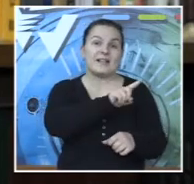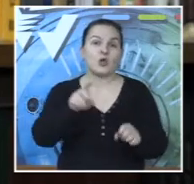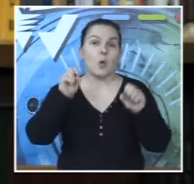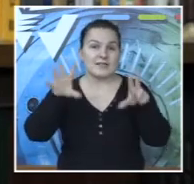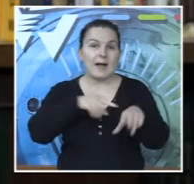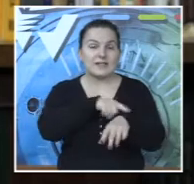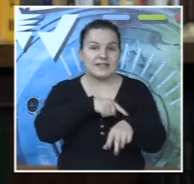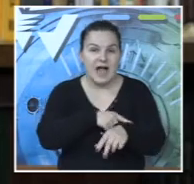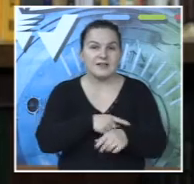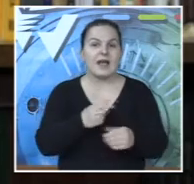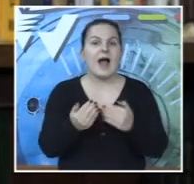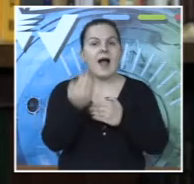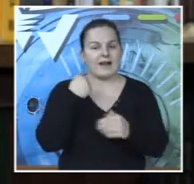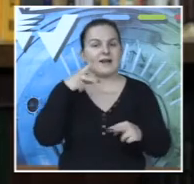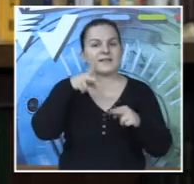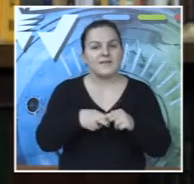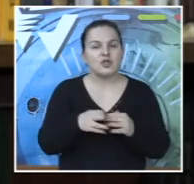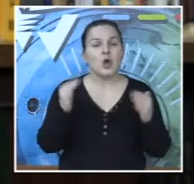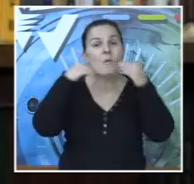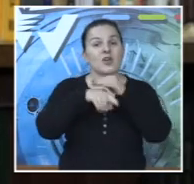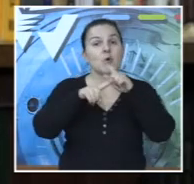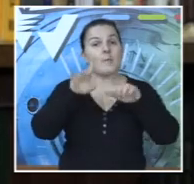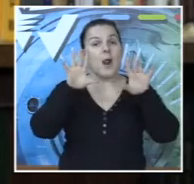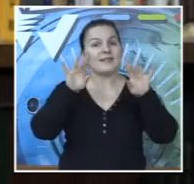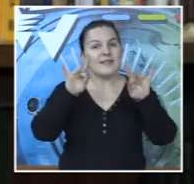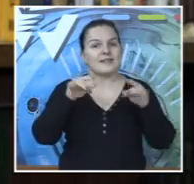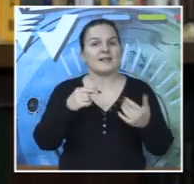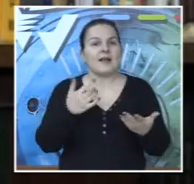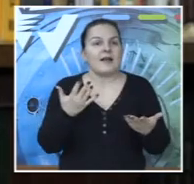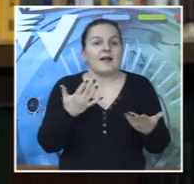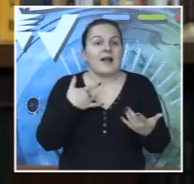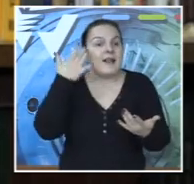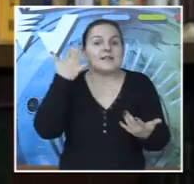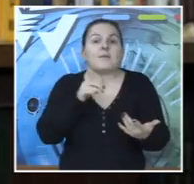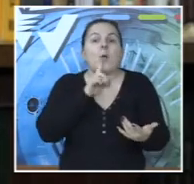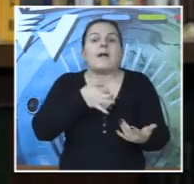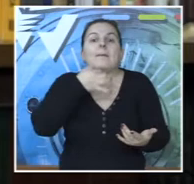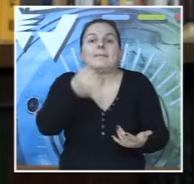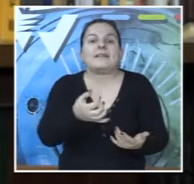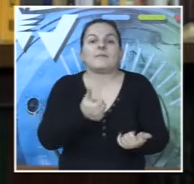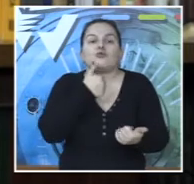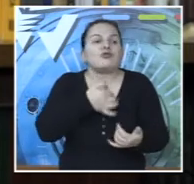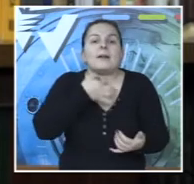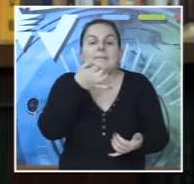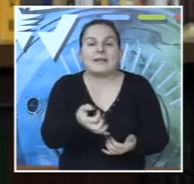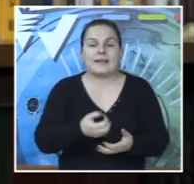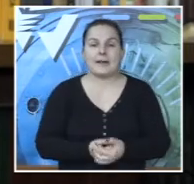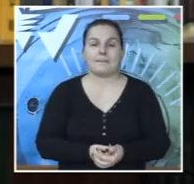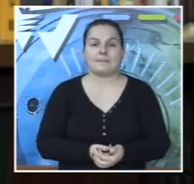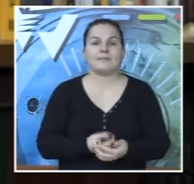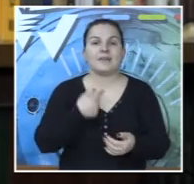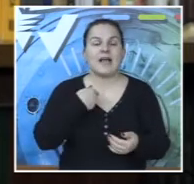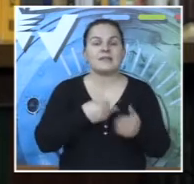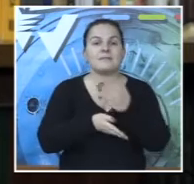do 18 sati, završio je ranije i uveč u pola deset, ja više ne znam, ne smijete, nemate koga da pitate, ne znate šta.